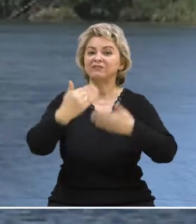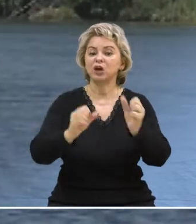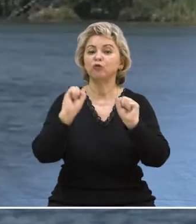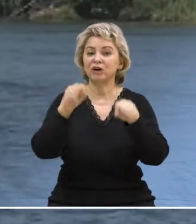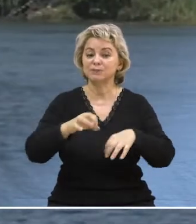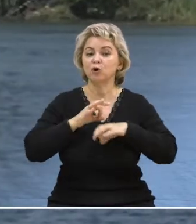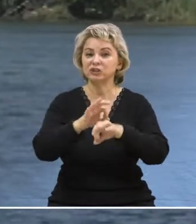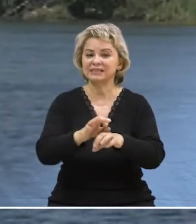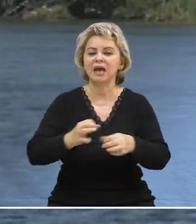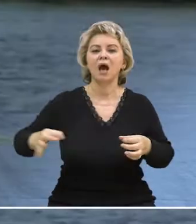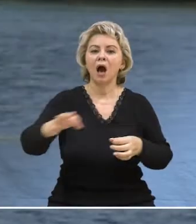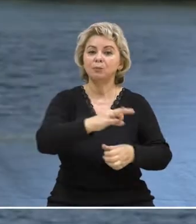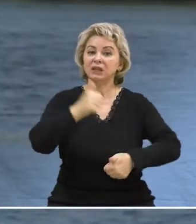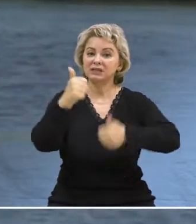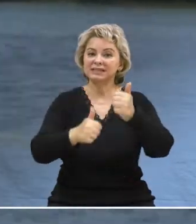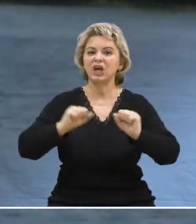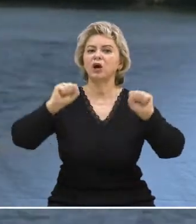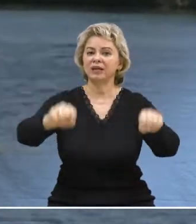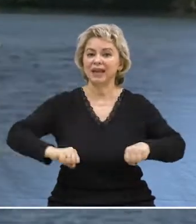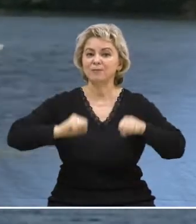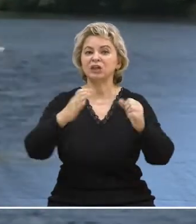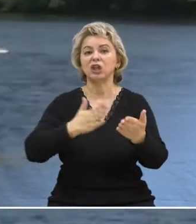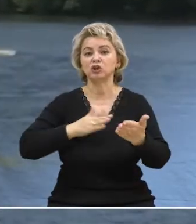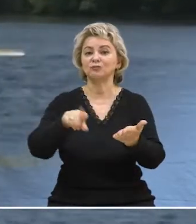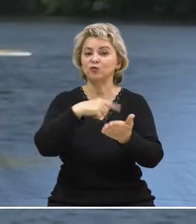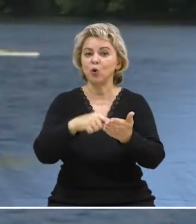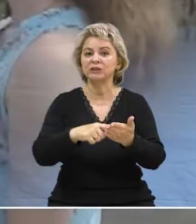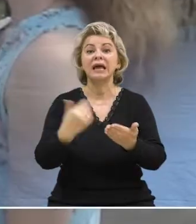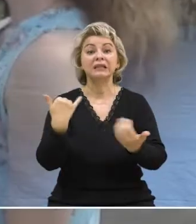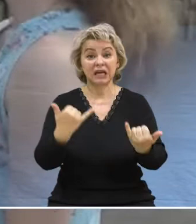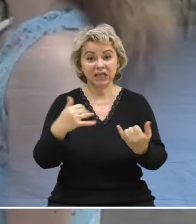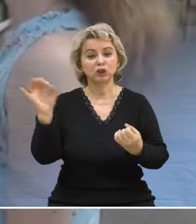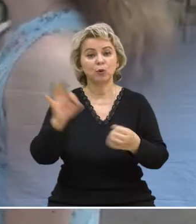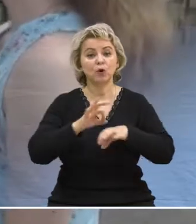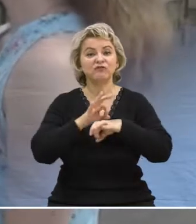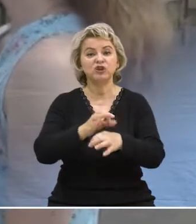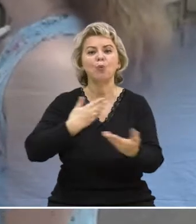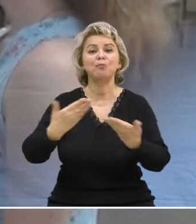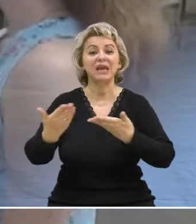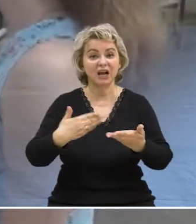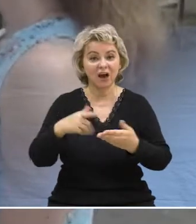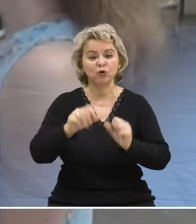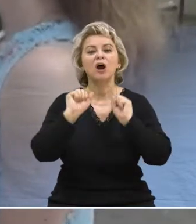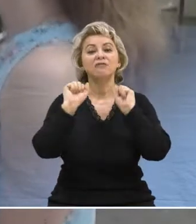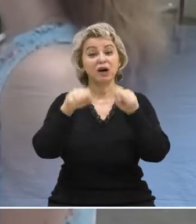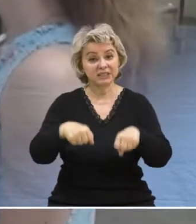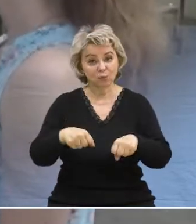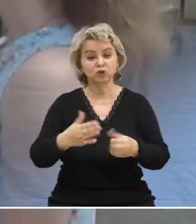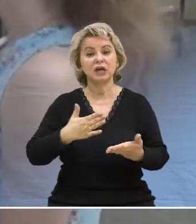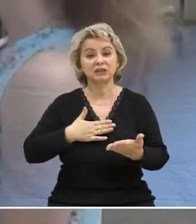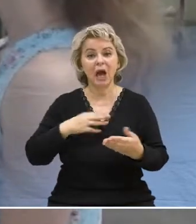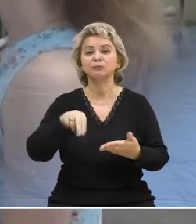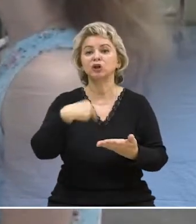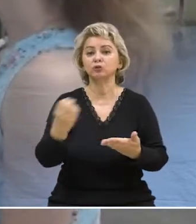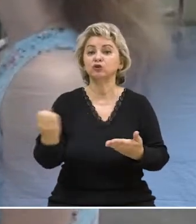– это первый шаг к возможности проведения областных соревнований по гребле в нашем городе. На данный момент ведем переговоры, и возможно,